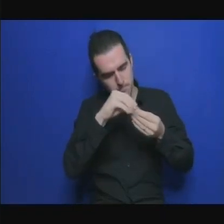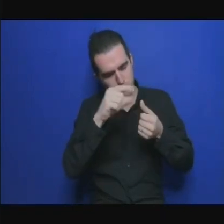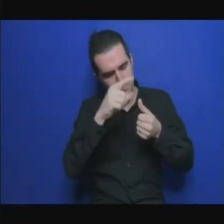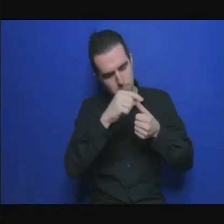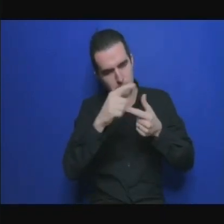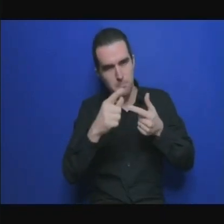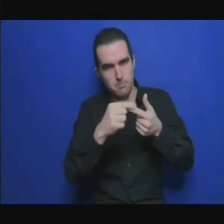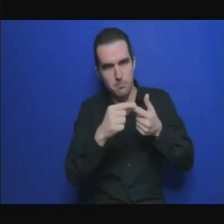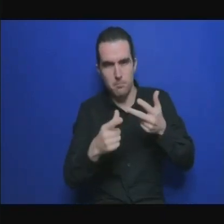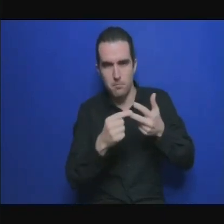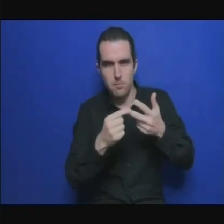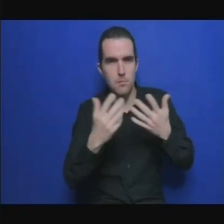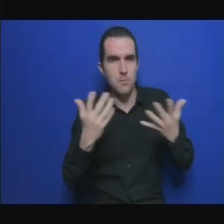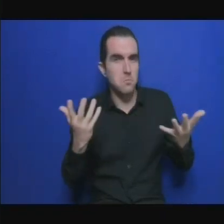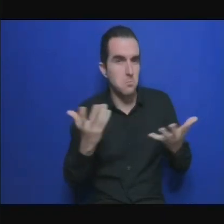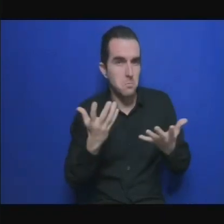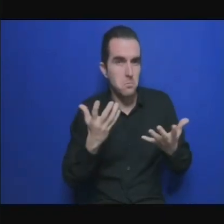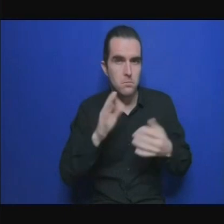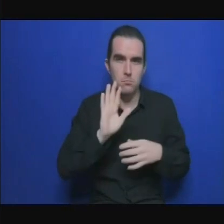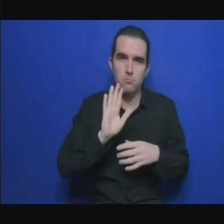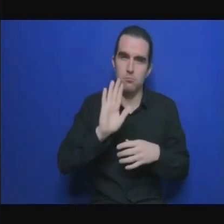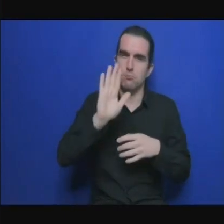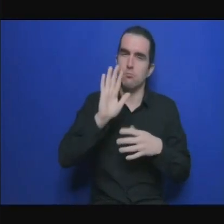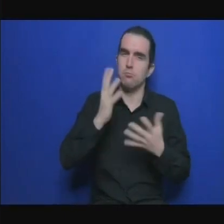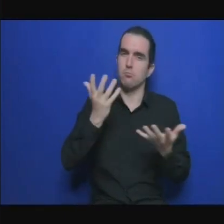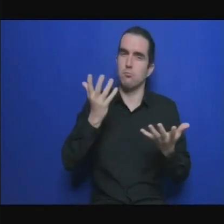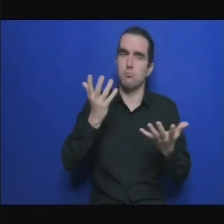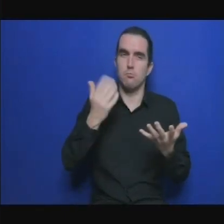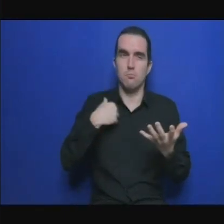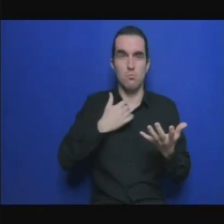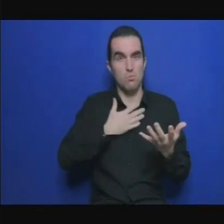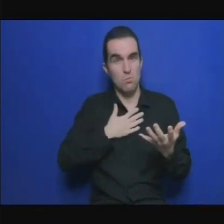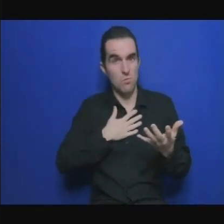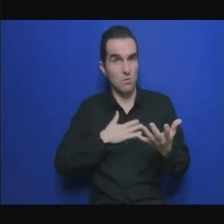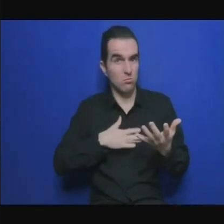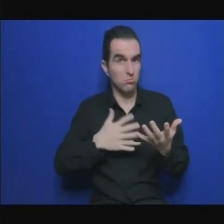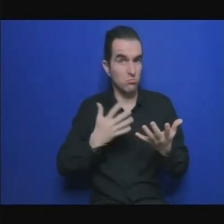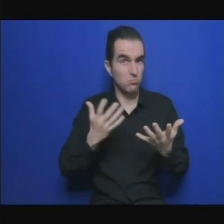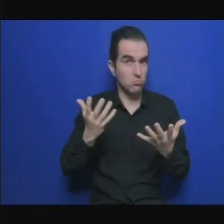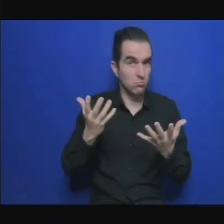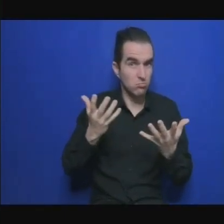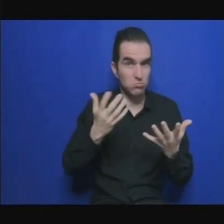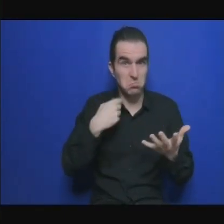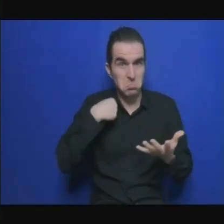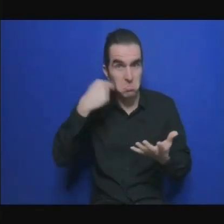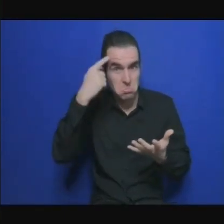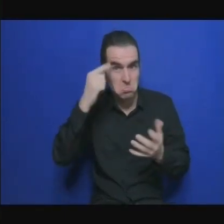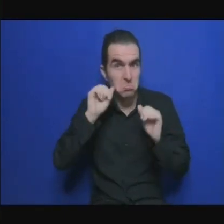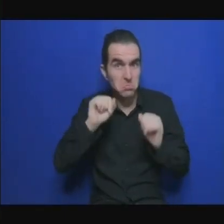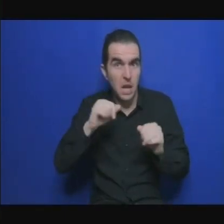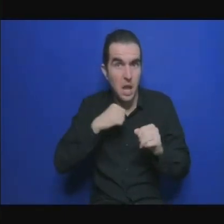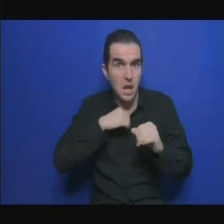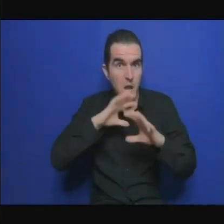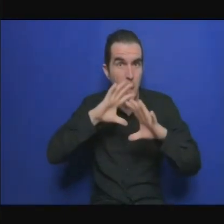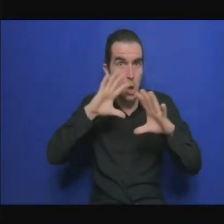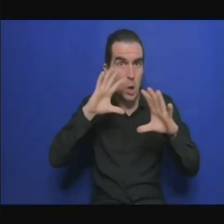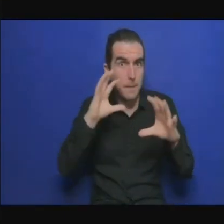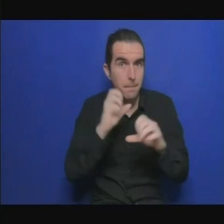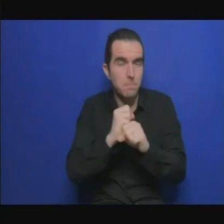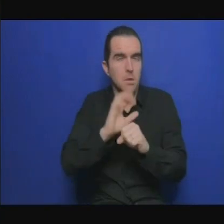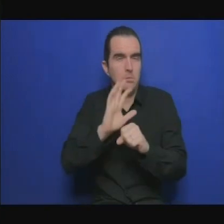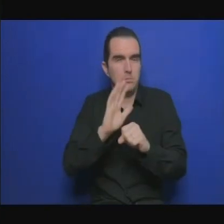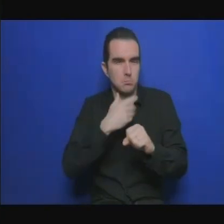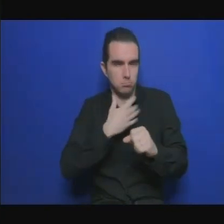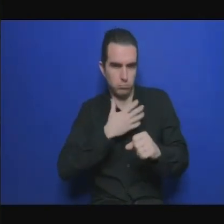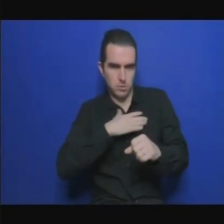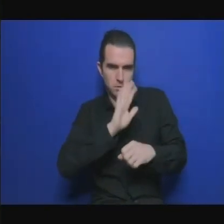de votre point de vue simplement résumé donc après Cody j'aimerais beaucoup